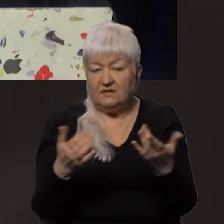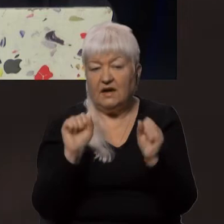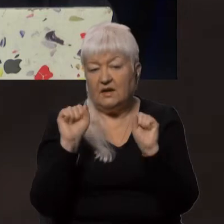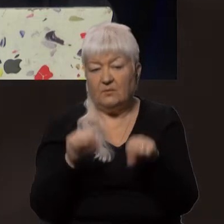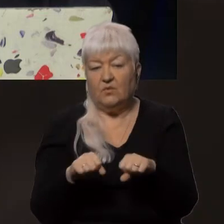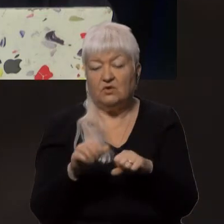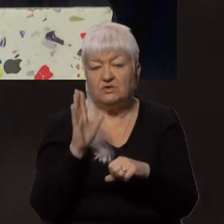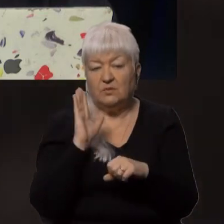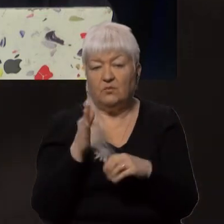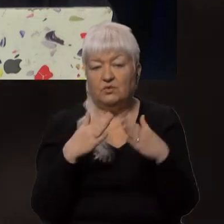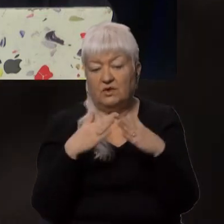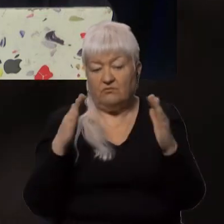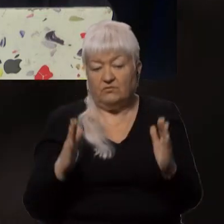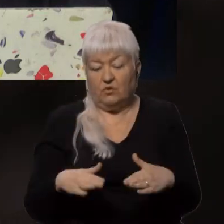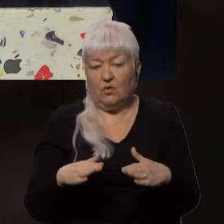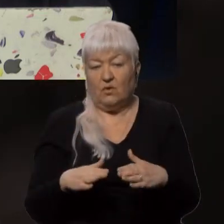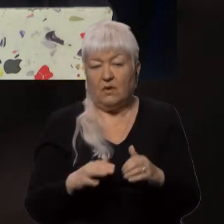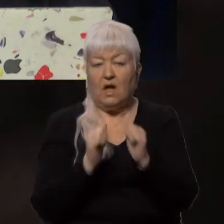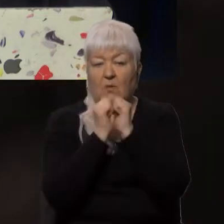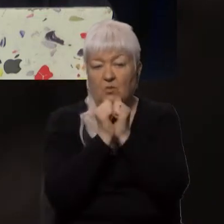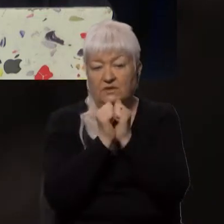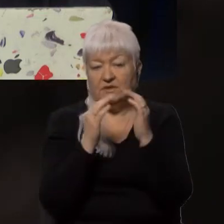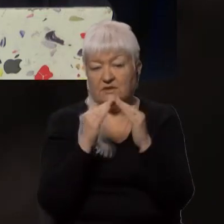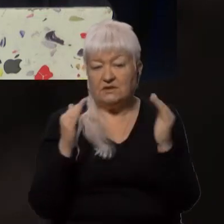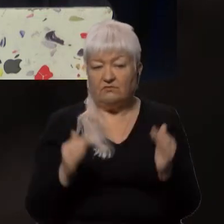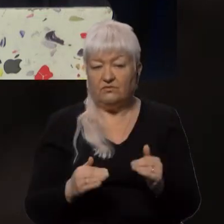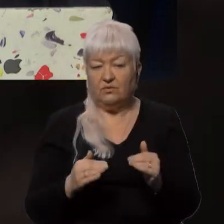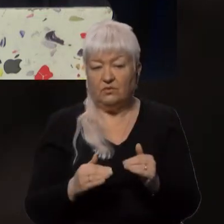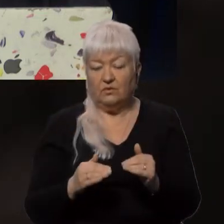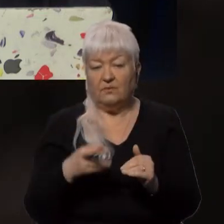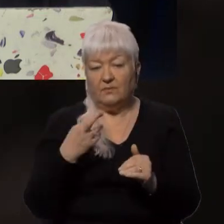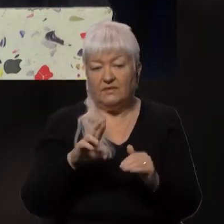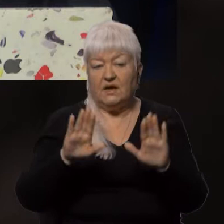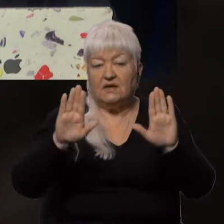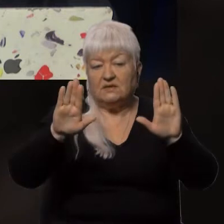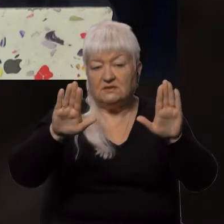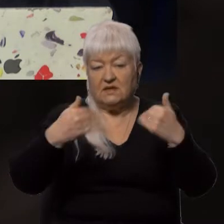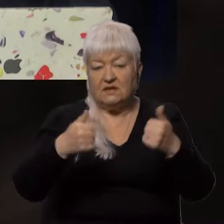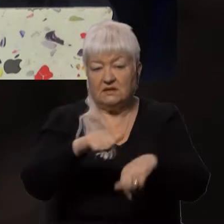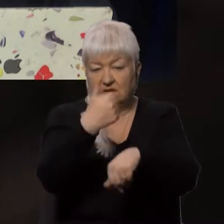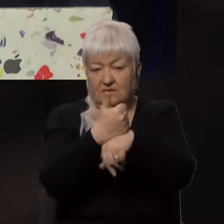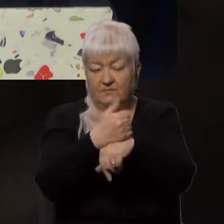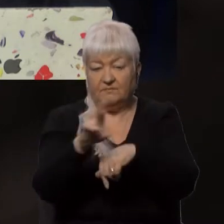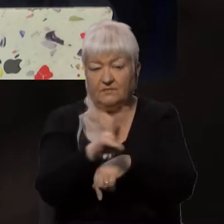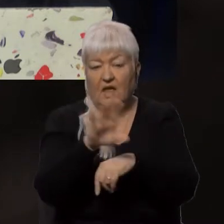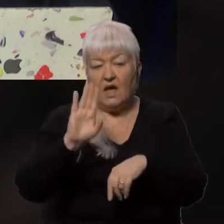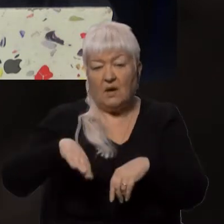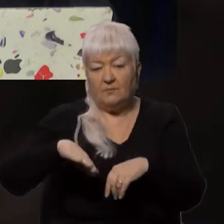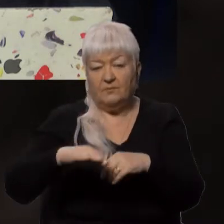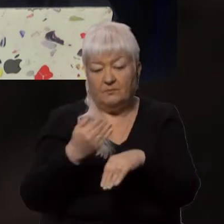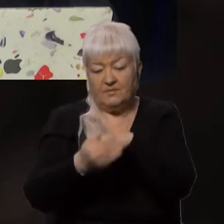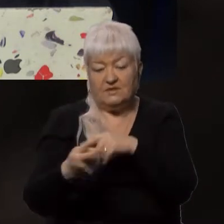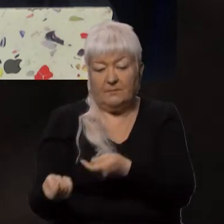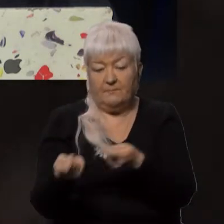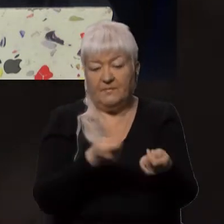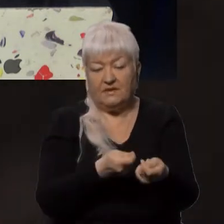вдома бути, молитися вдома і, як закликав предстоятель, пізніше принести пасхальні кошики